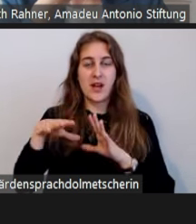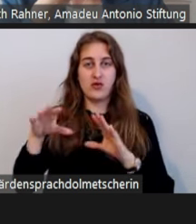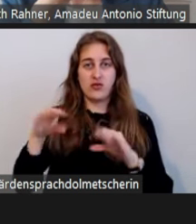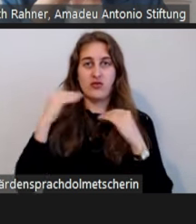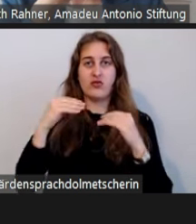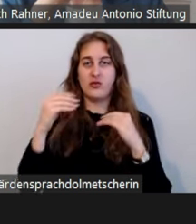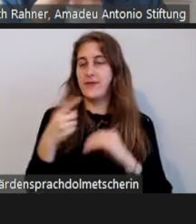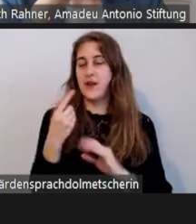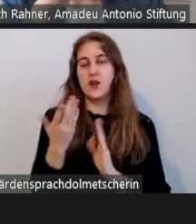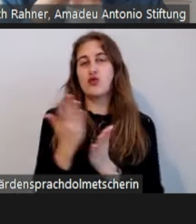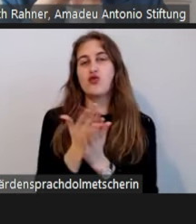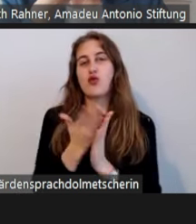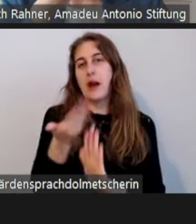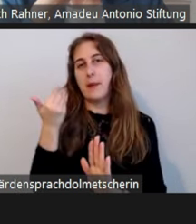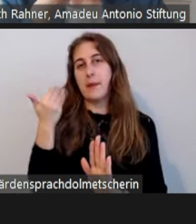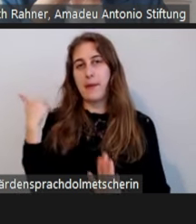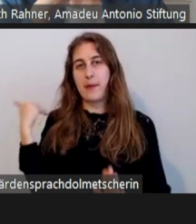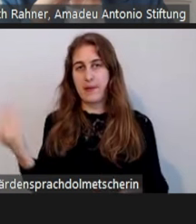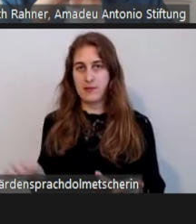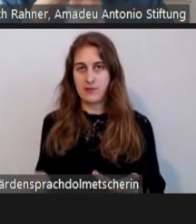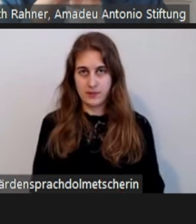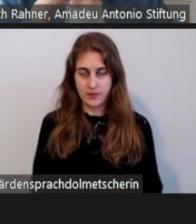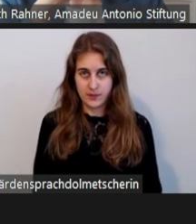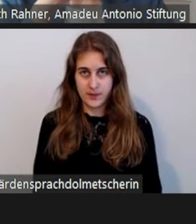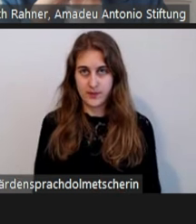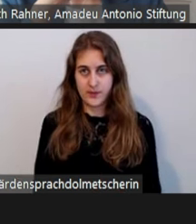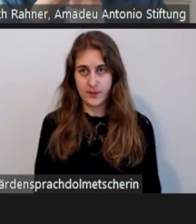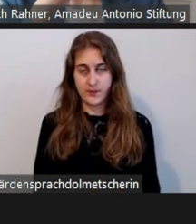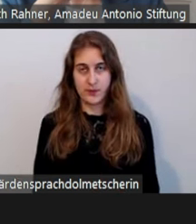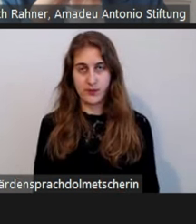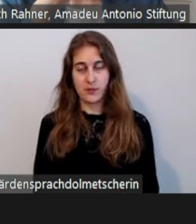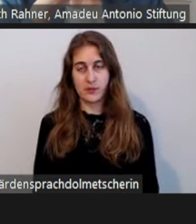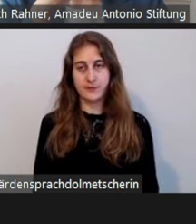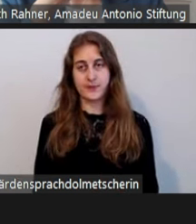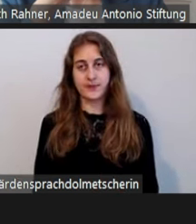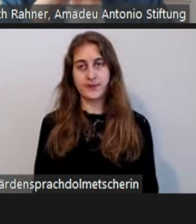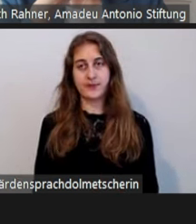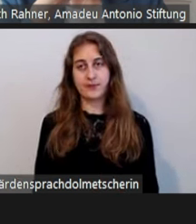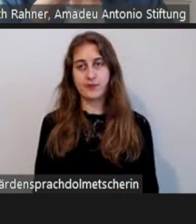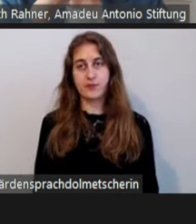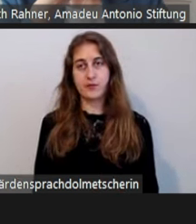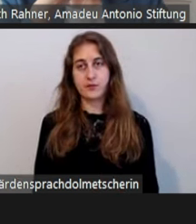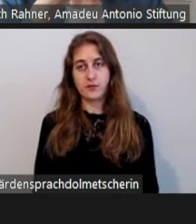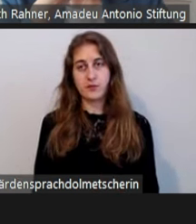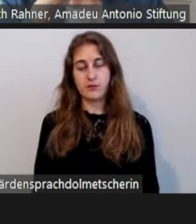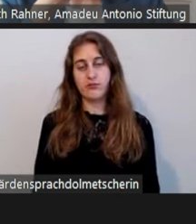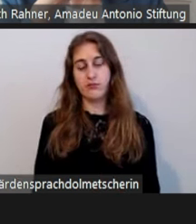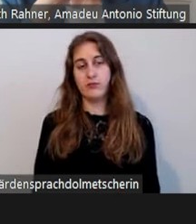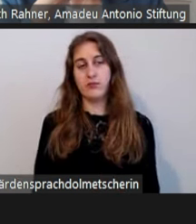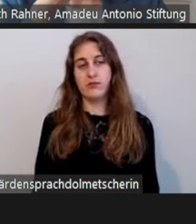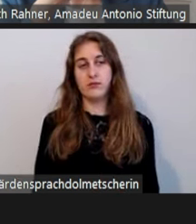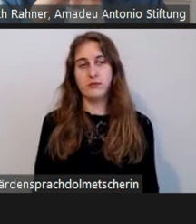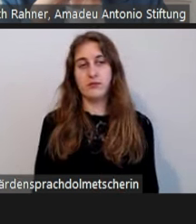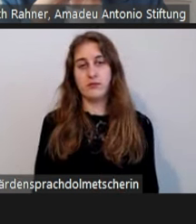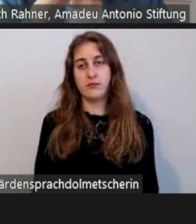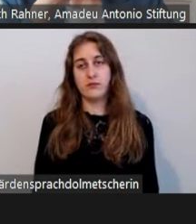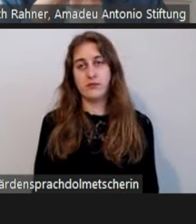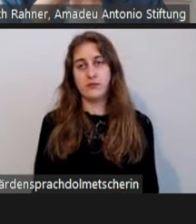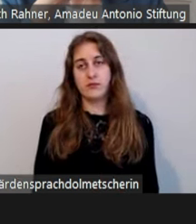die Daten nicht ganz so aufzublähen. Aber das waren auch noch mal einige bis